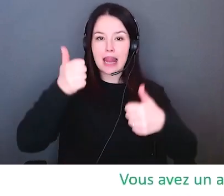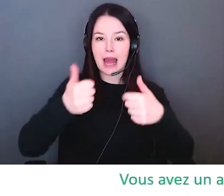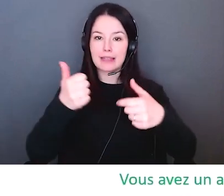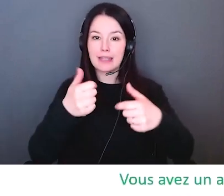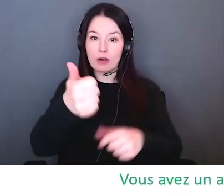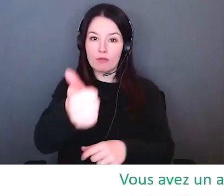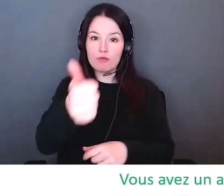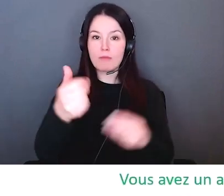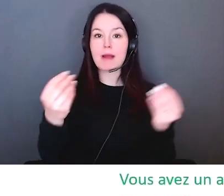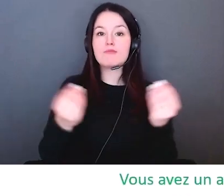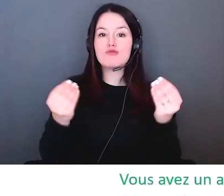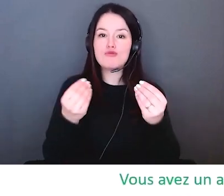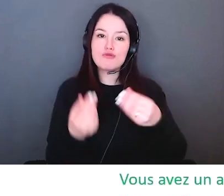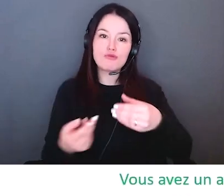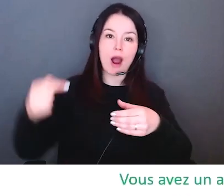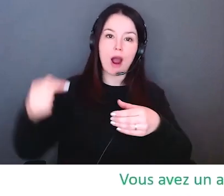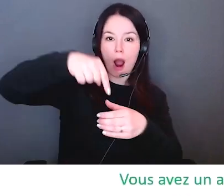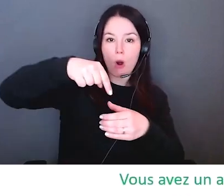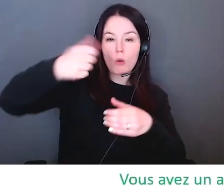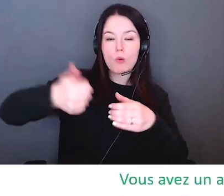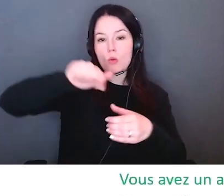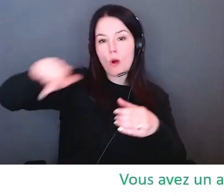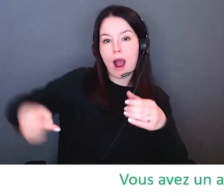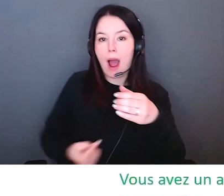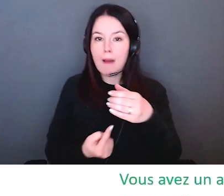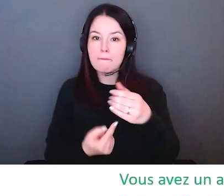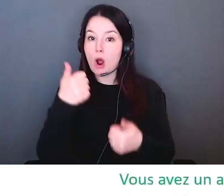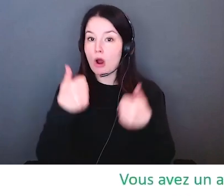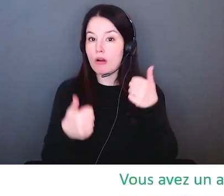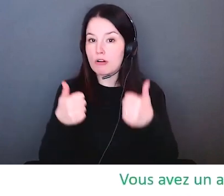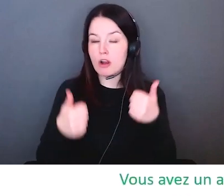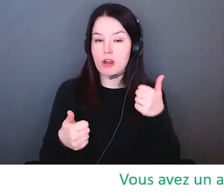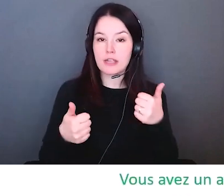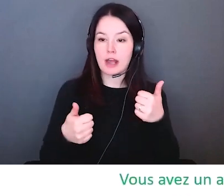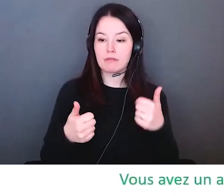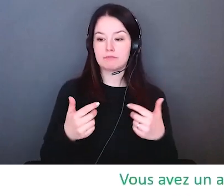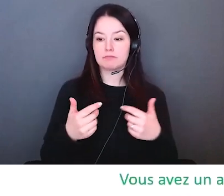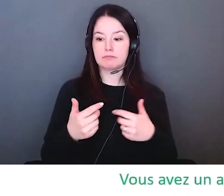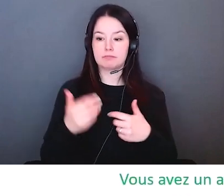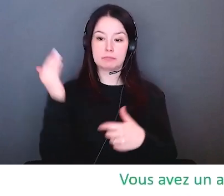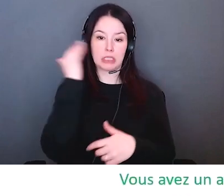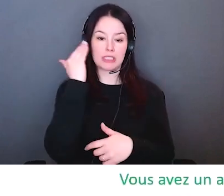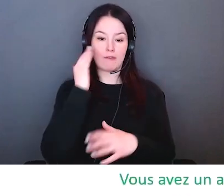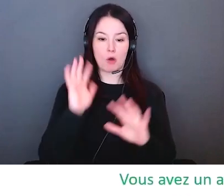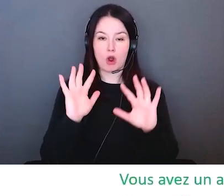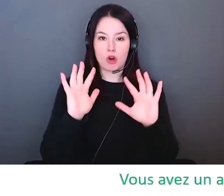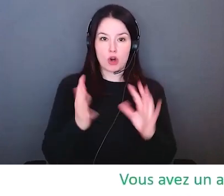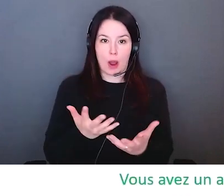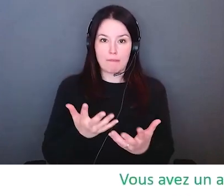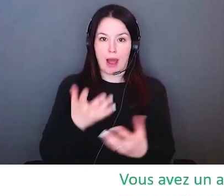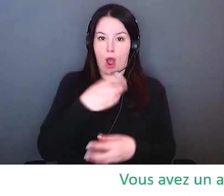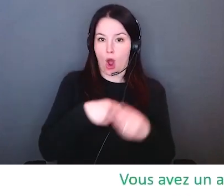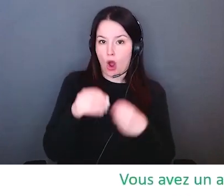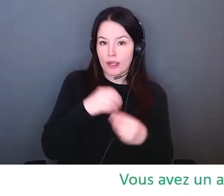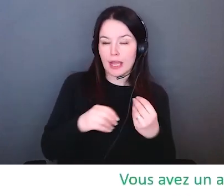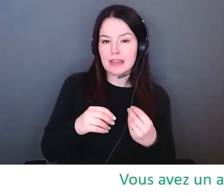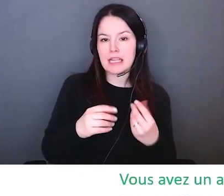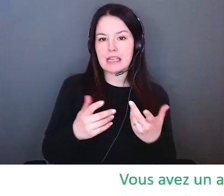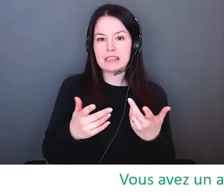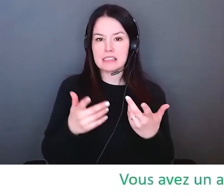exclure déhumaniser provoque la violence sur les personnes sur le bas de la médaille